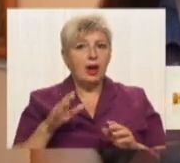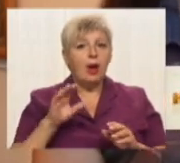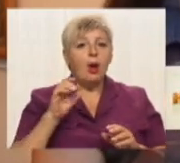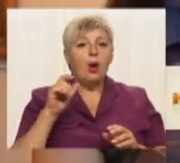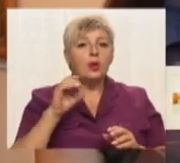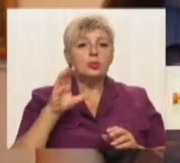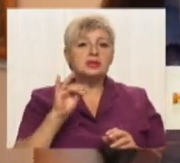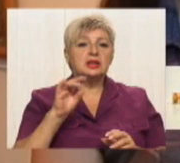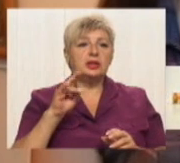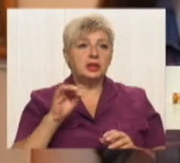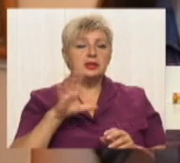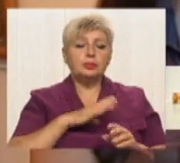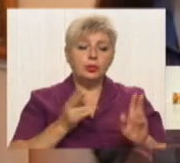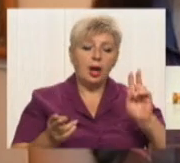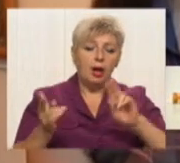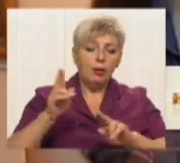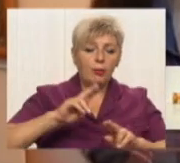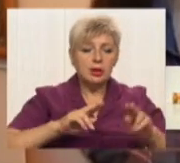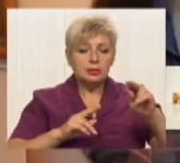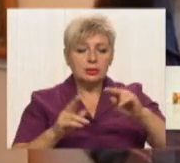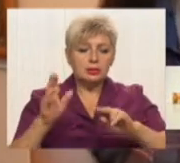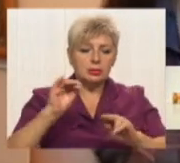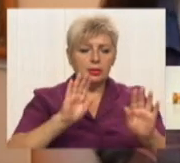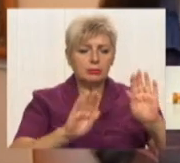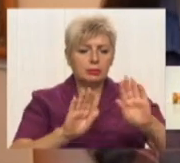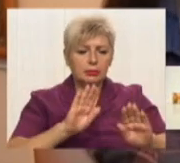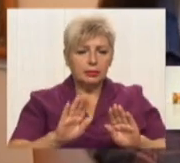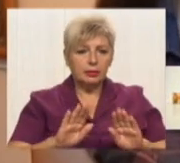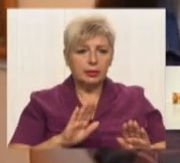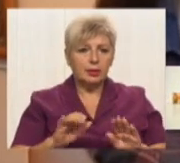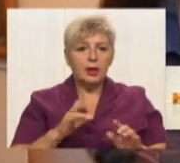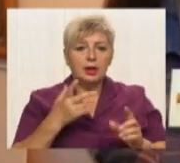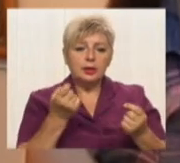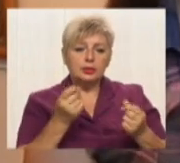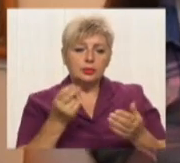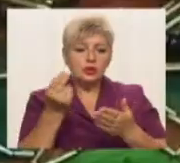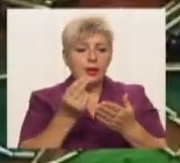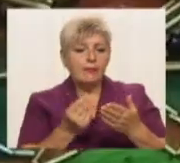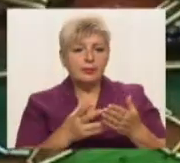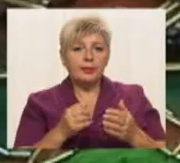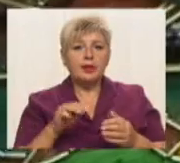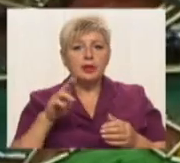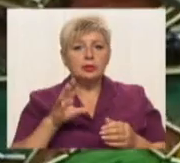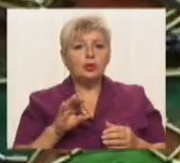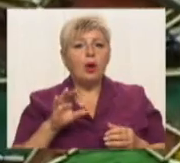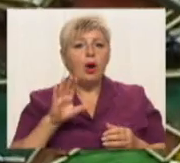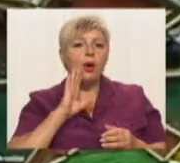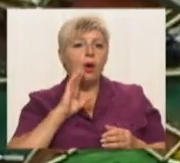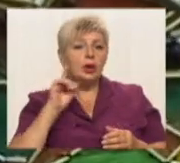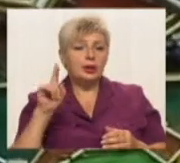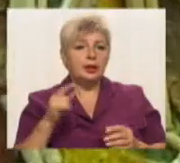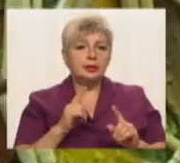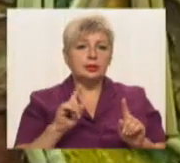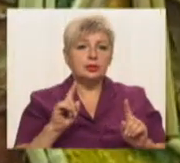тобто він мозаїчно набирав зображення майже повністю і десь використовував фарбовані ділянки, то в Олени це щось